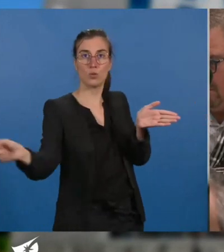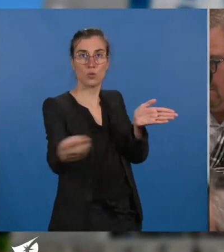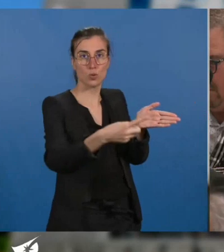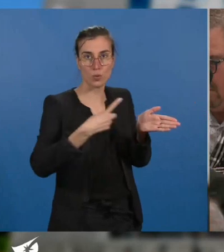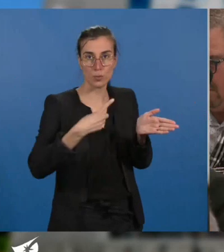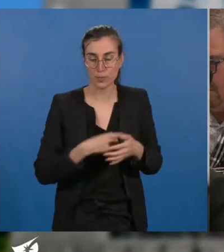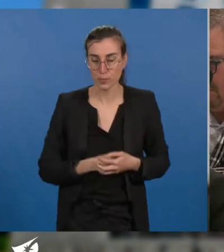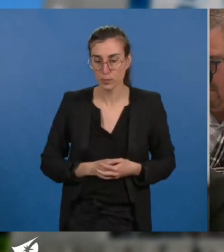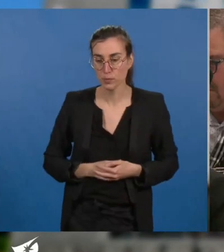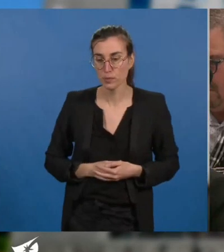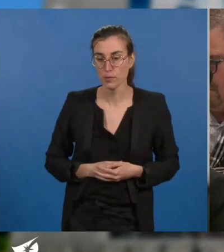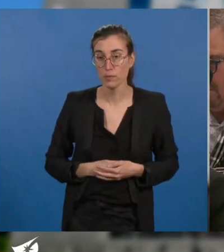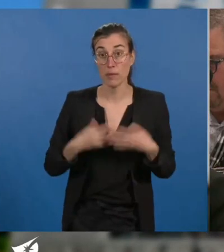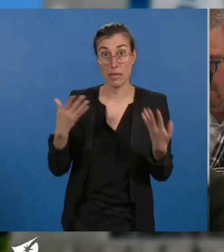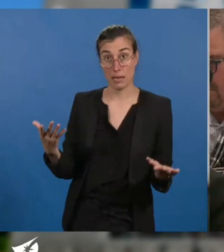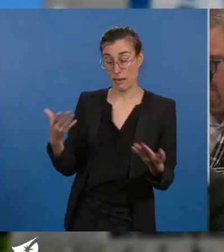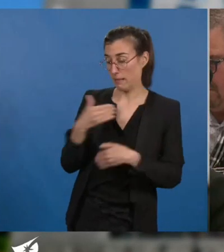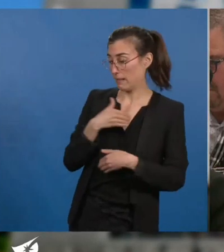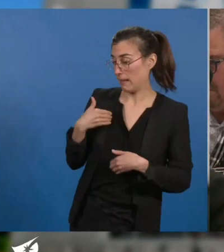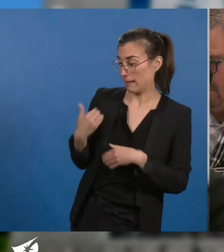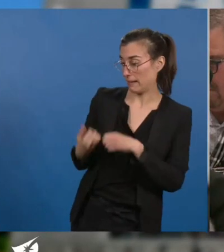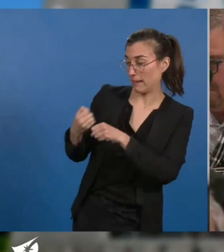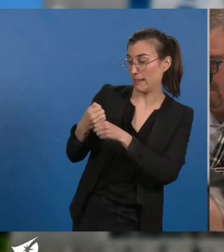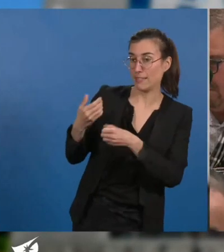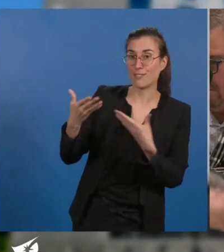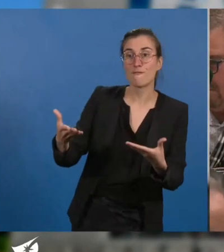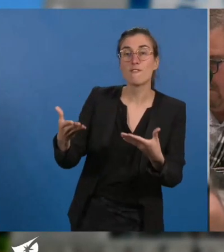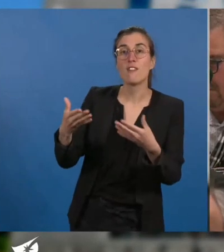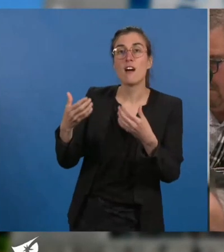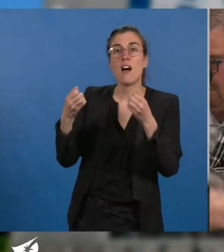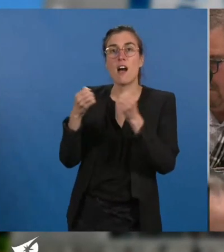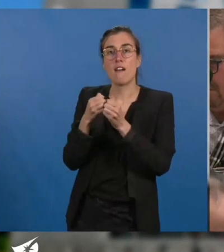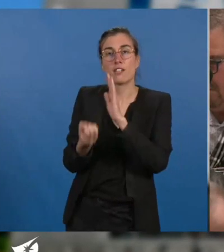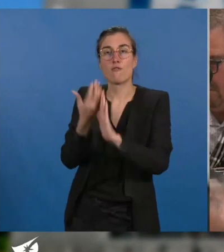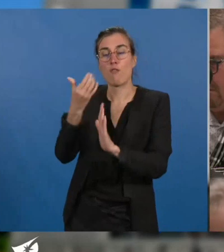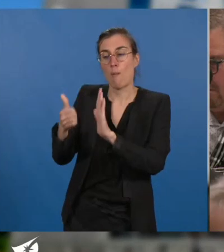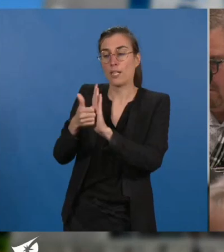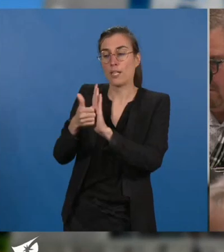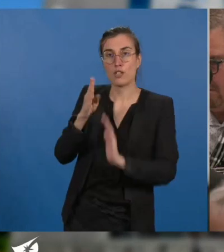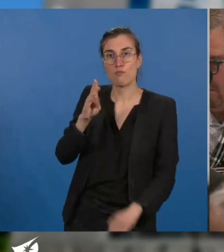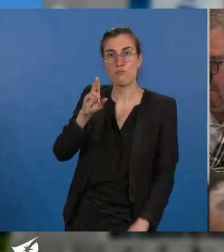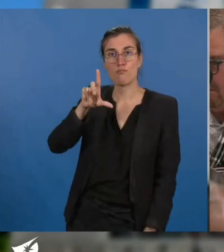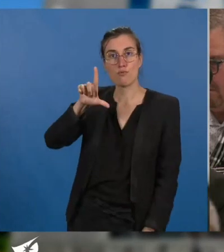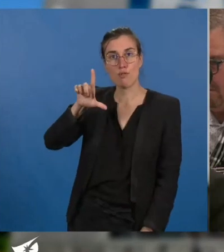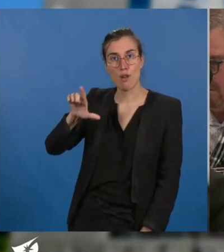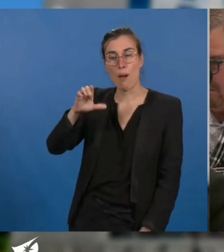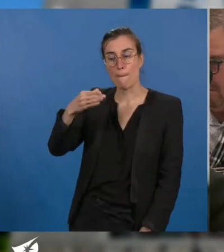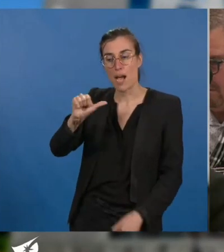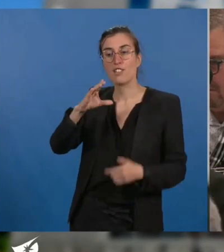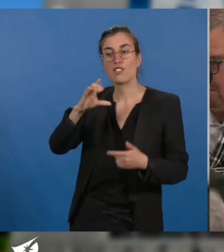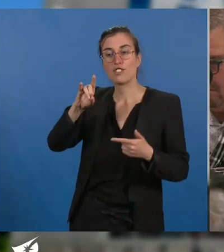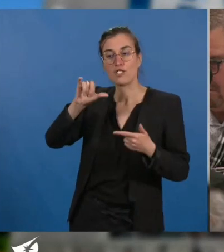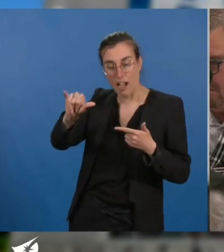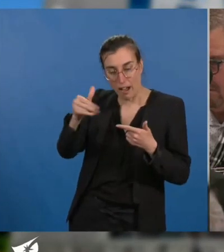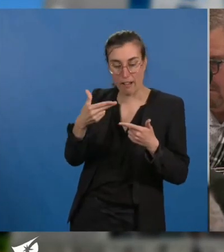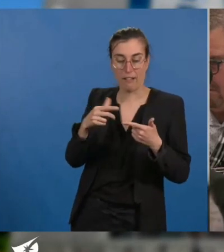réalisation, en augmentant avec Bulmachin la troupe de la grand-mère, du